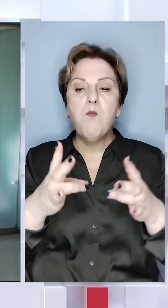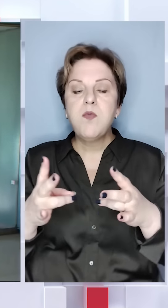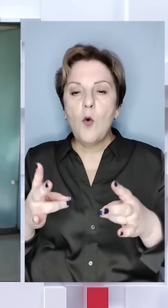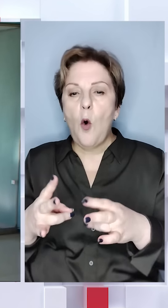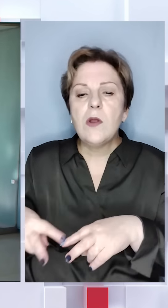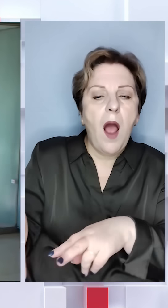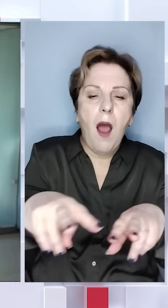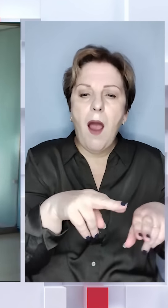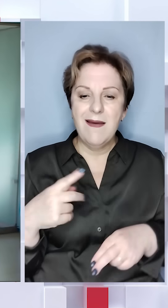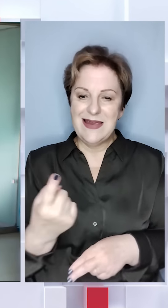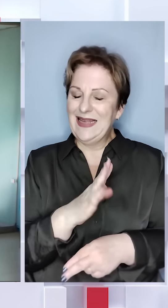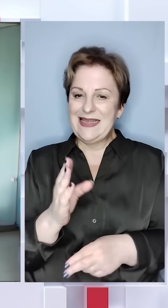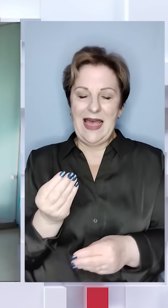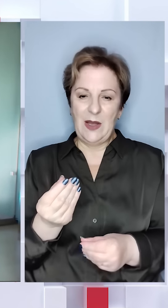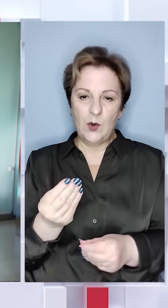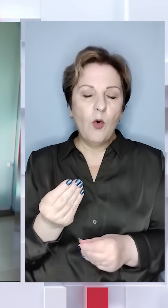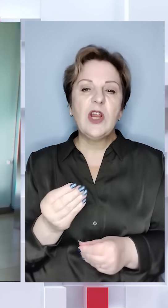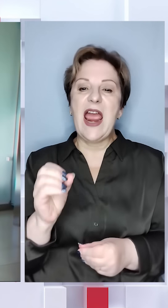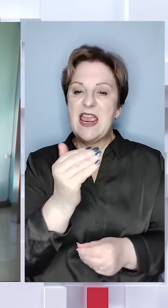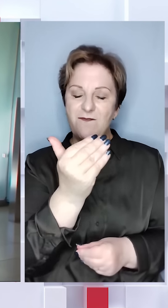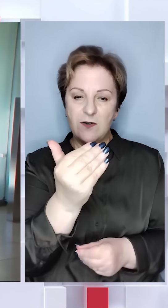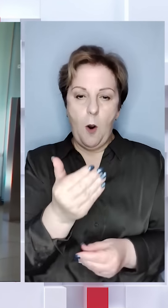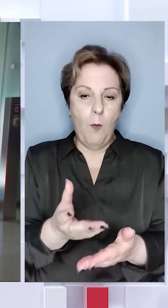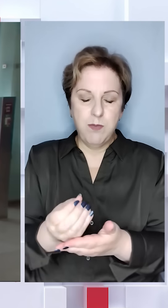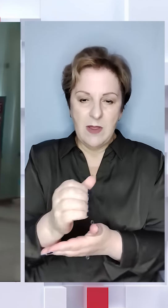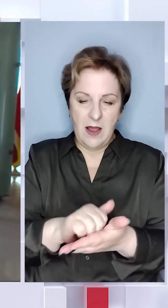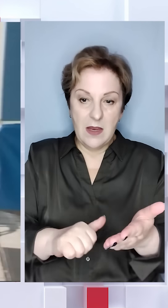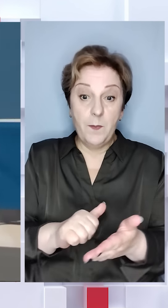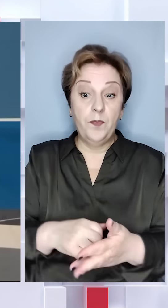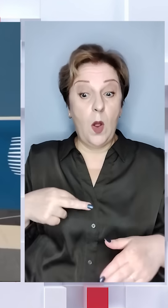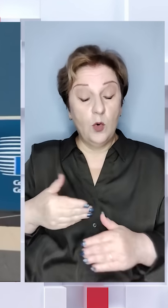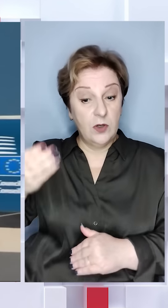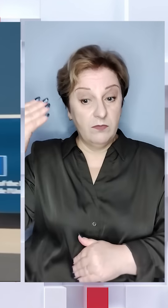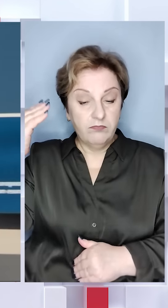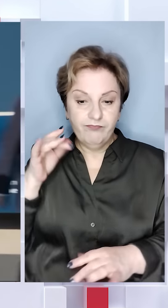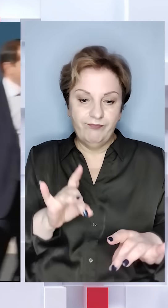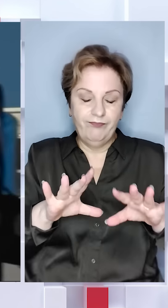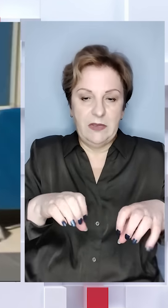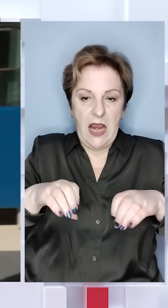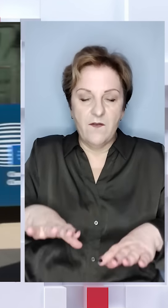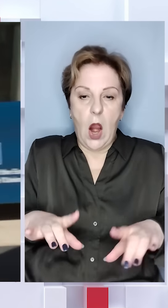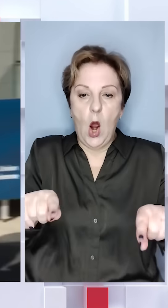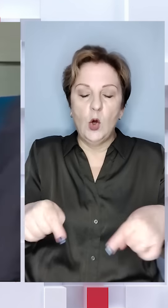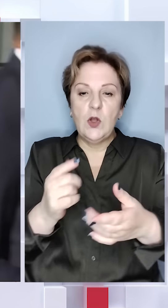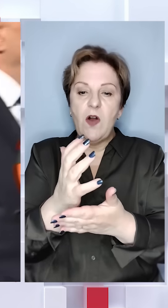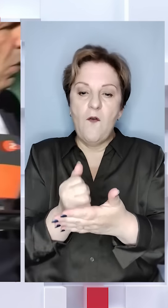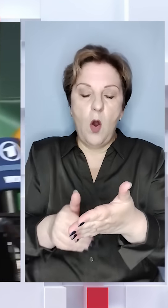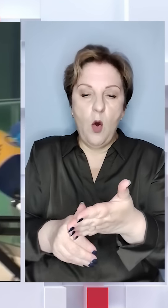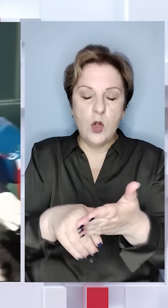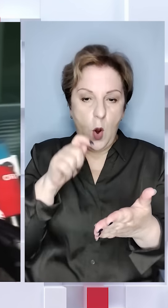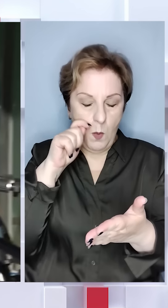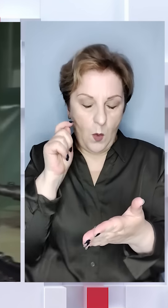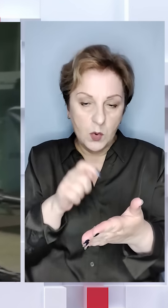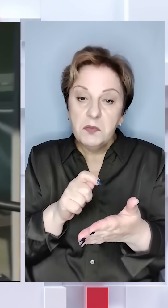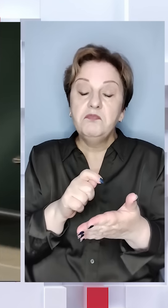потребує єдності, адже це не гроші європейських платників податків. Угорщина свого часу утримувалася від рішення створювати фонд допомоги